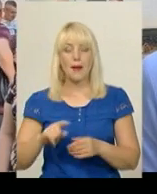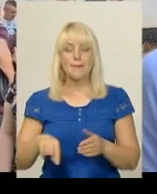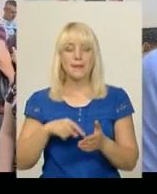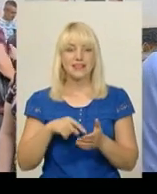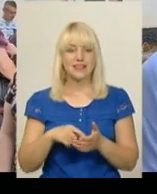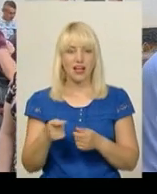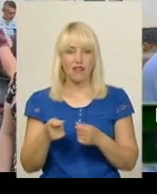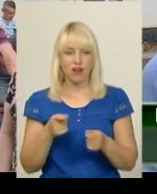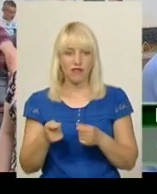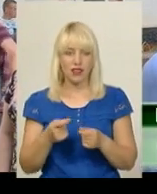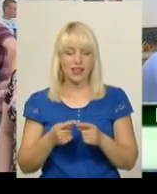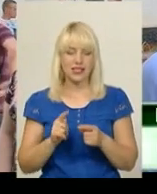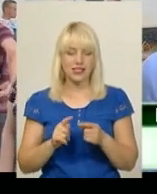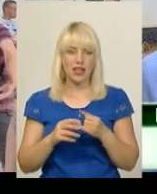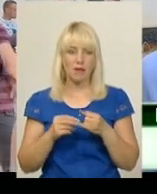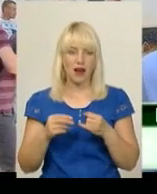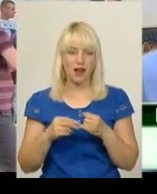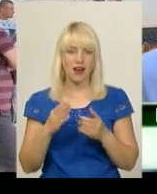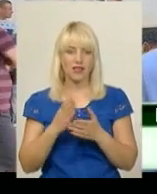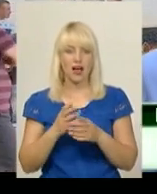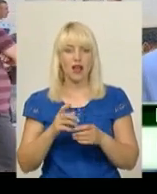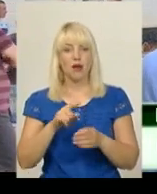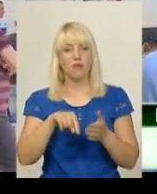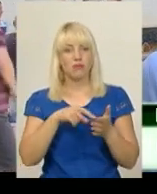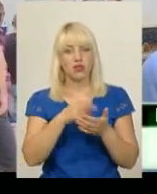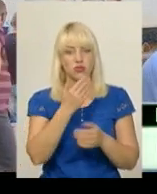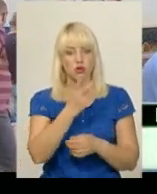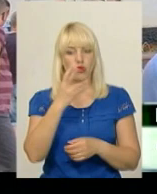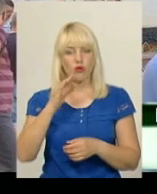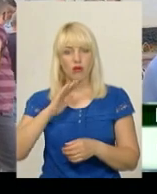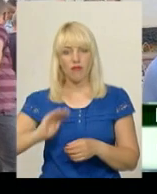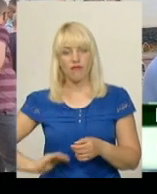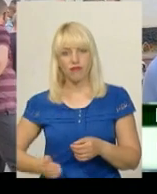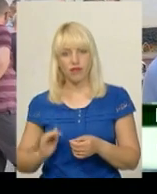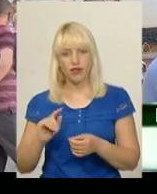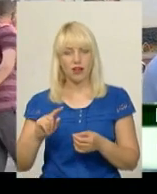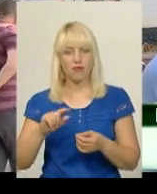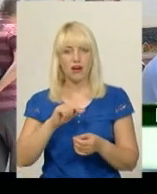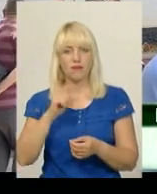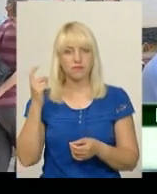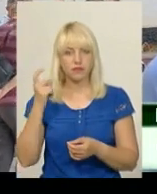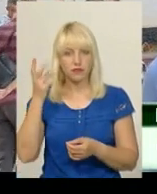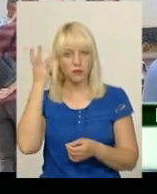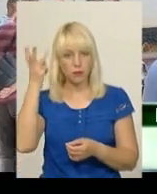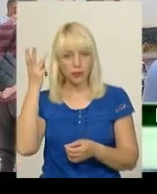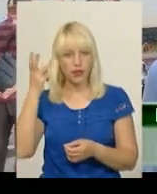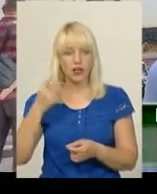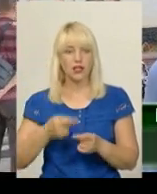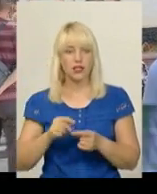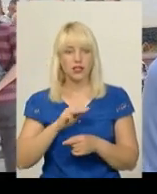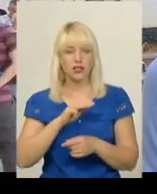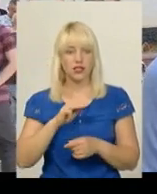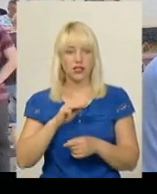і сам об'єкт в місті, але забудовник з Хмельницька, та як сама Рівницька житловий будівельний